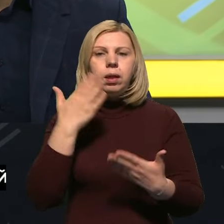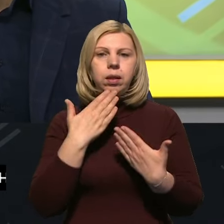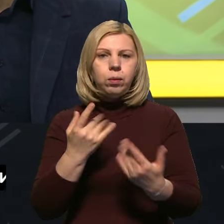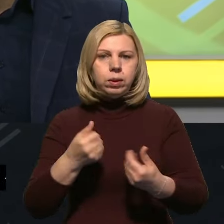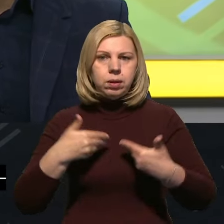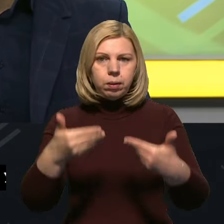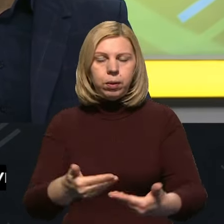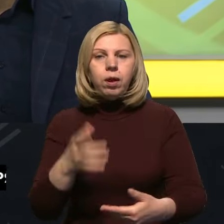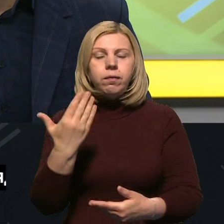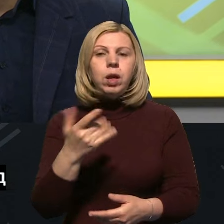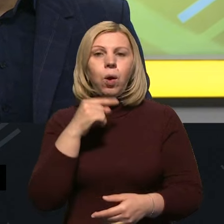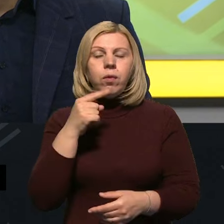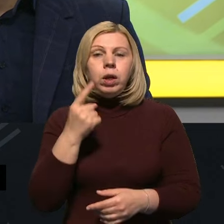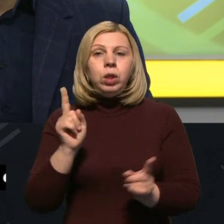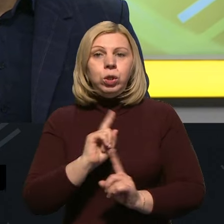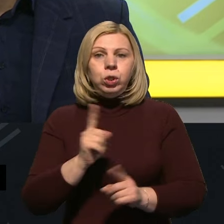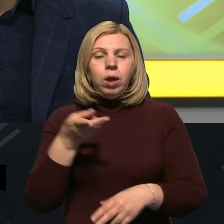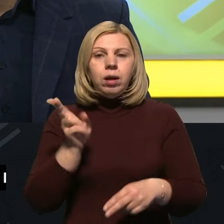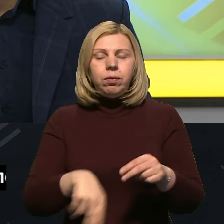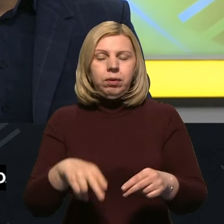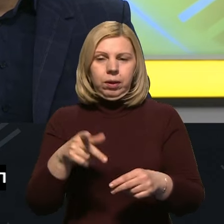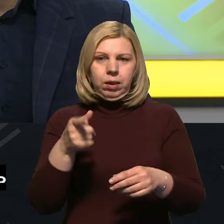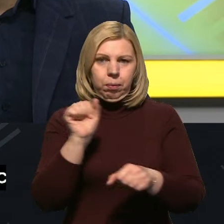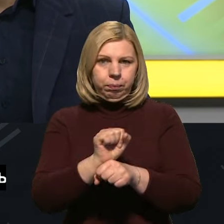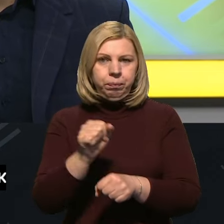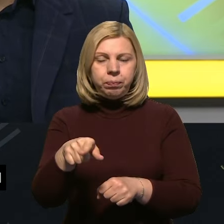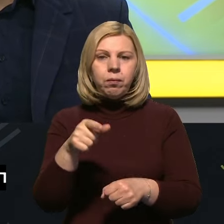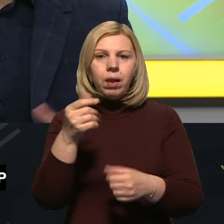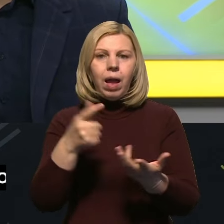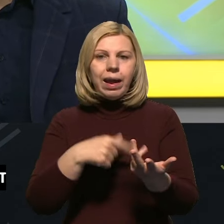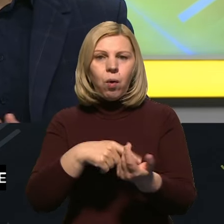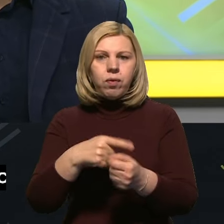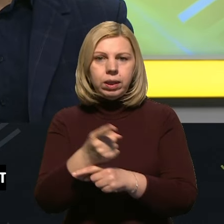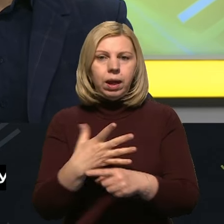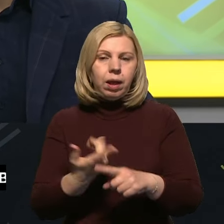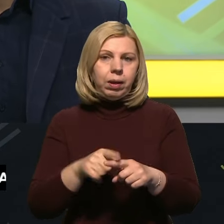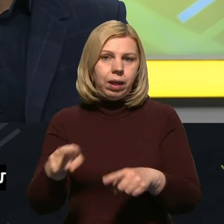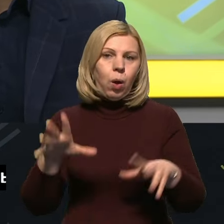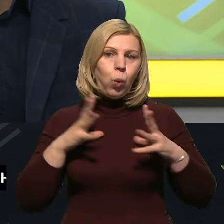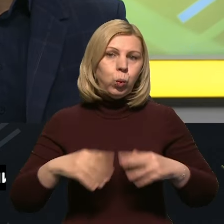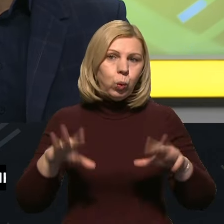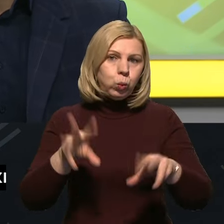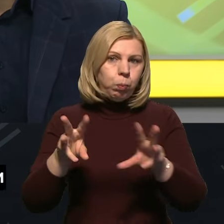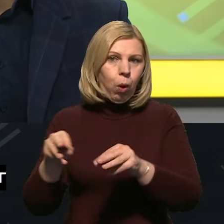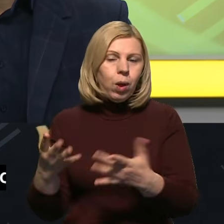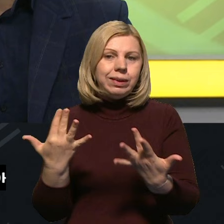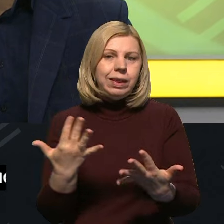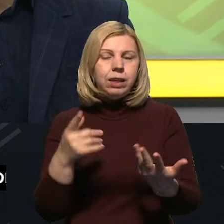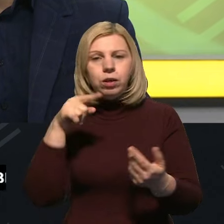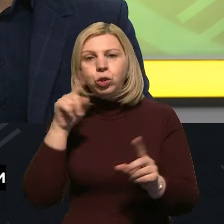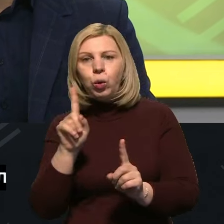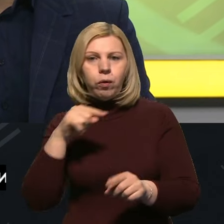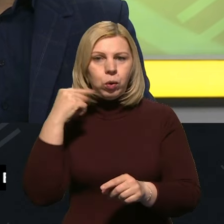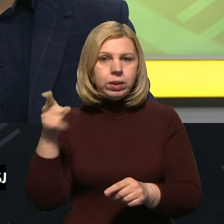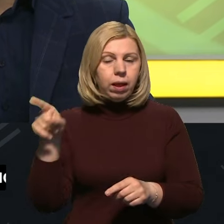Пане Олеже, от ви казали, що варто припинити рахувати ті ракети. Я не знаю, напевно, когось це заспокоює знати, скільки чого в росіян.